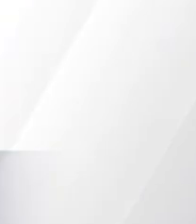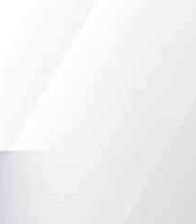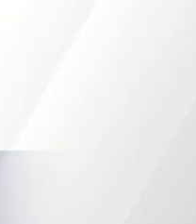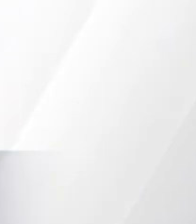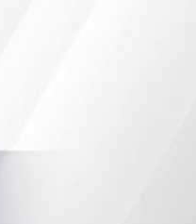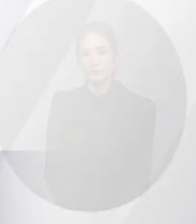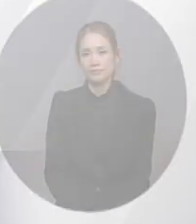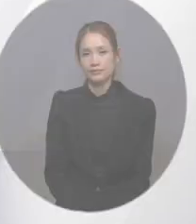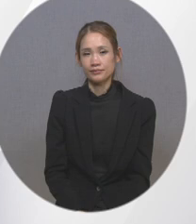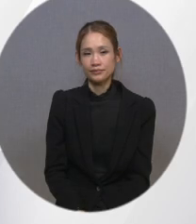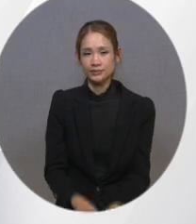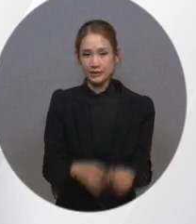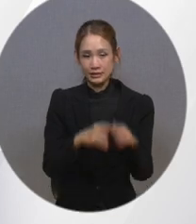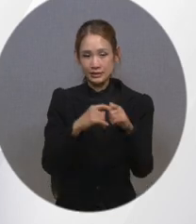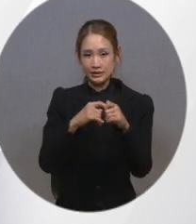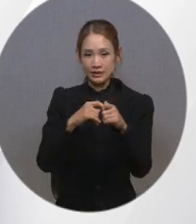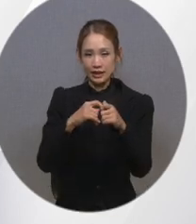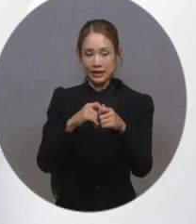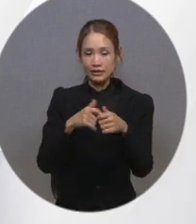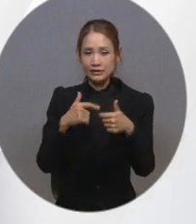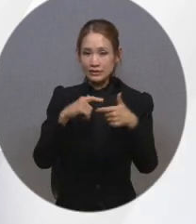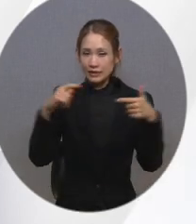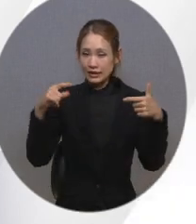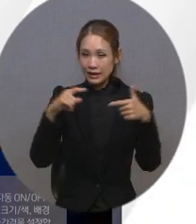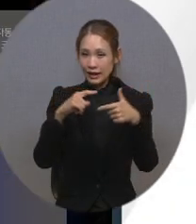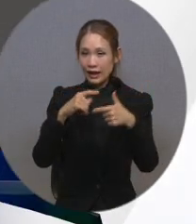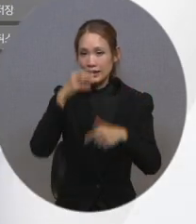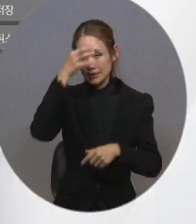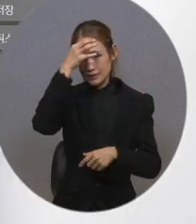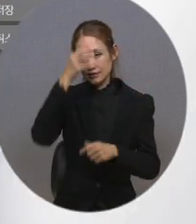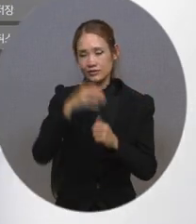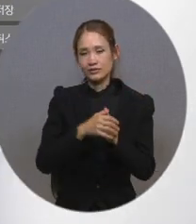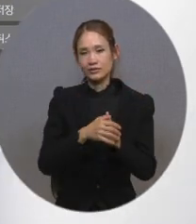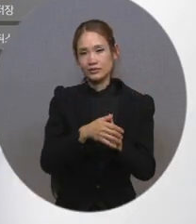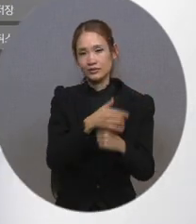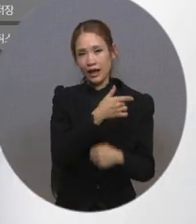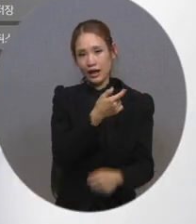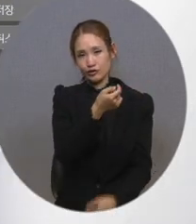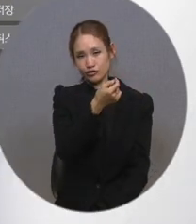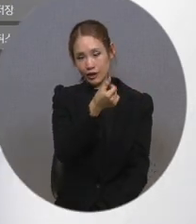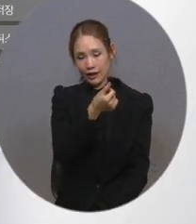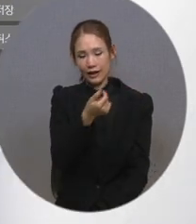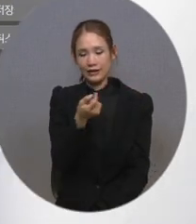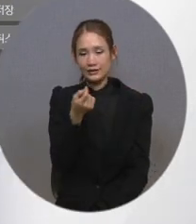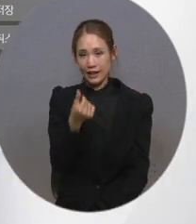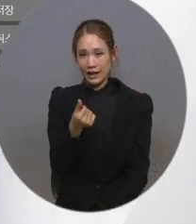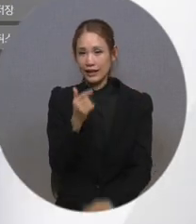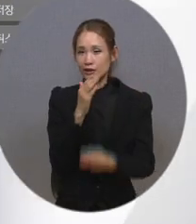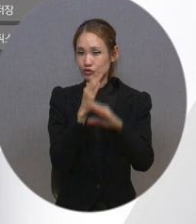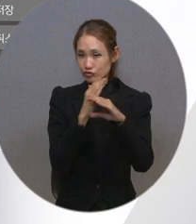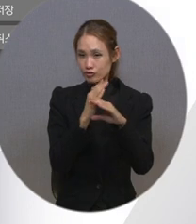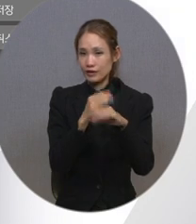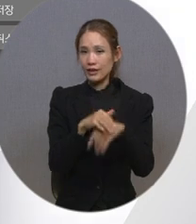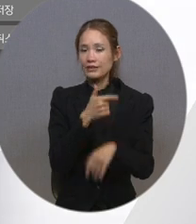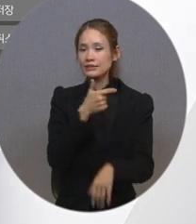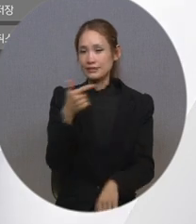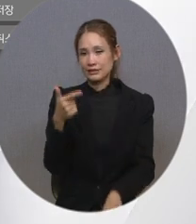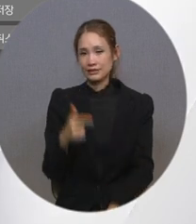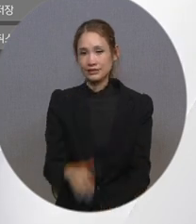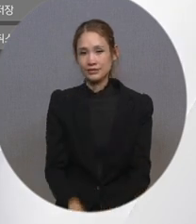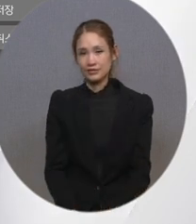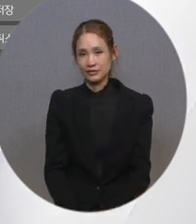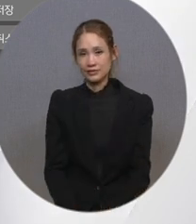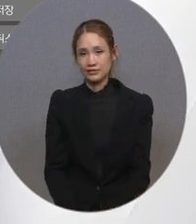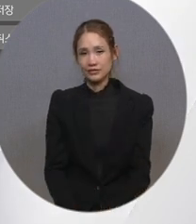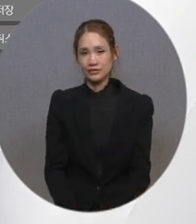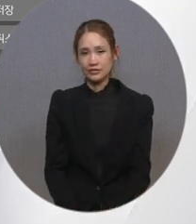이어서 글자 크기 조정 기능입니다. 아주 작게, 작게, 중간, 크게, 아주